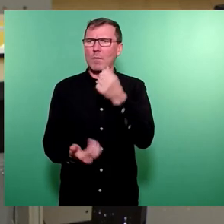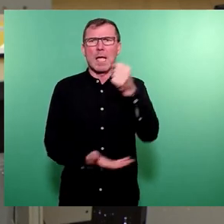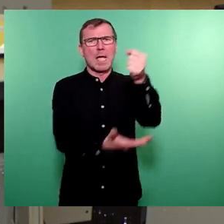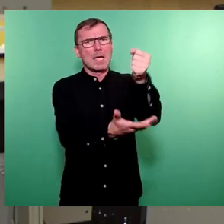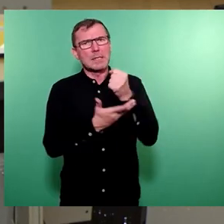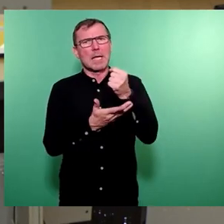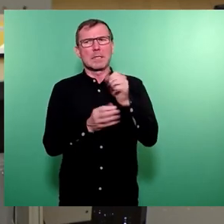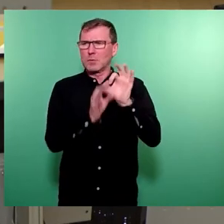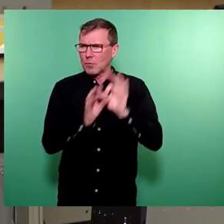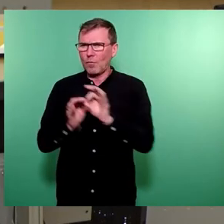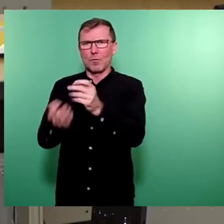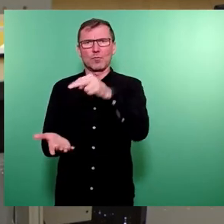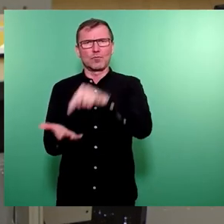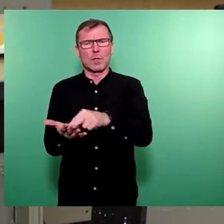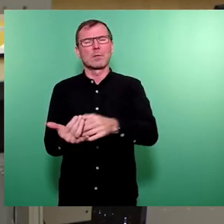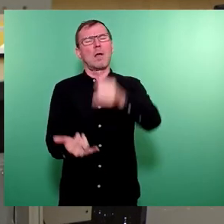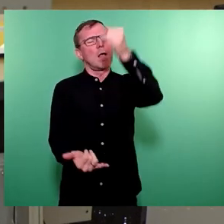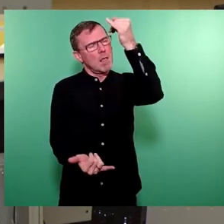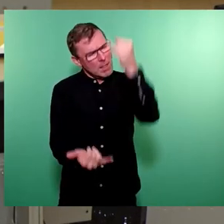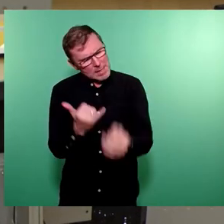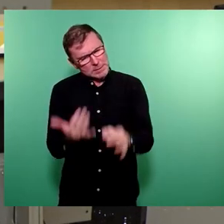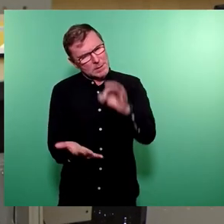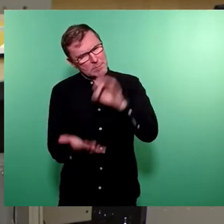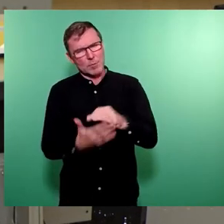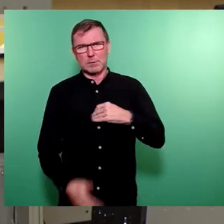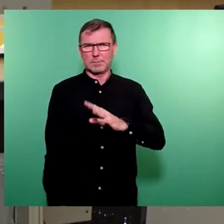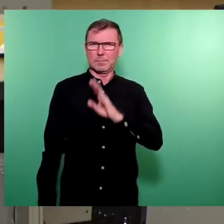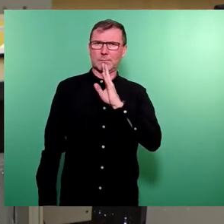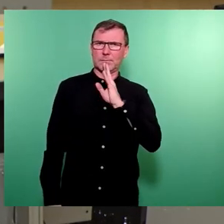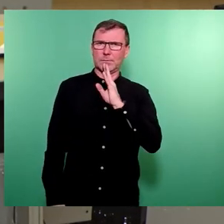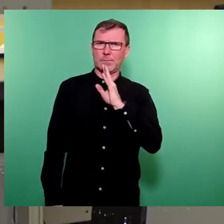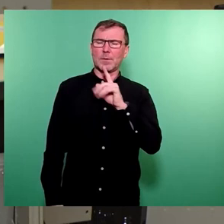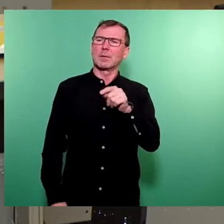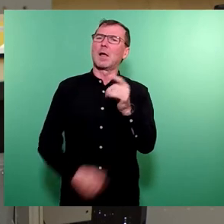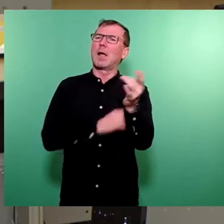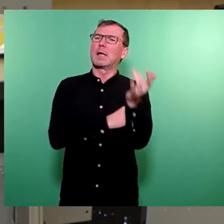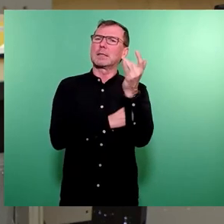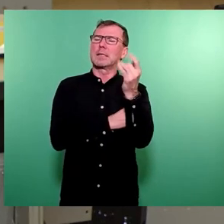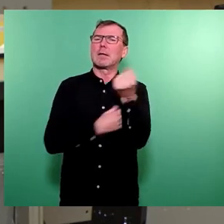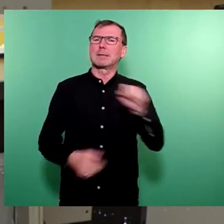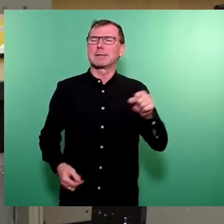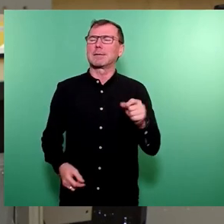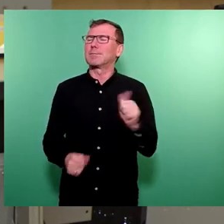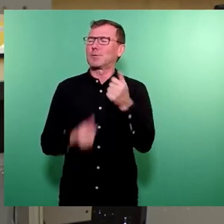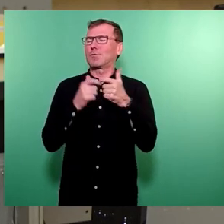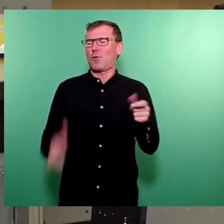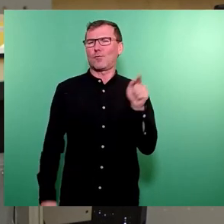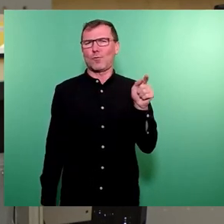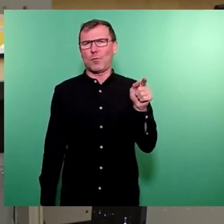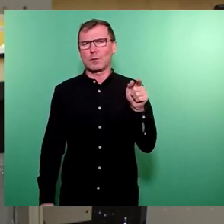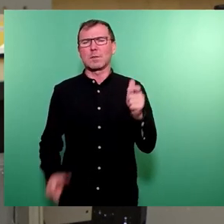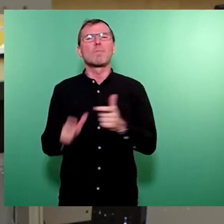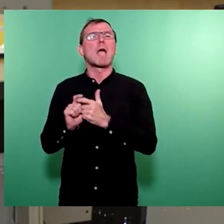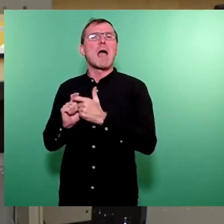Verfügung zu stellen. Letzter Punkt, auf den ich eingehen will, weil da die Kritik der Dissidenten noch besonders groß war, ist das Thema Tafel.